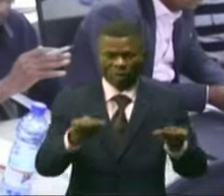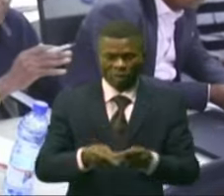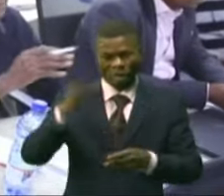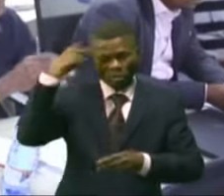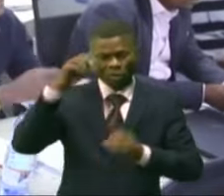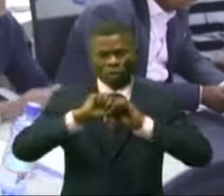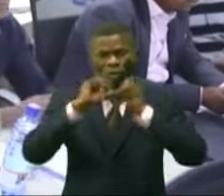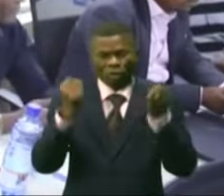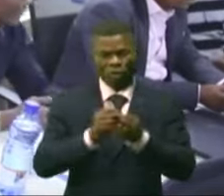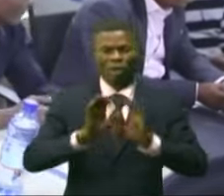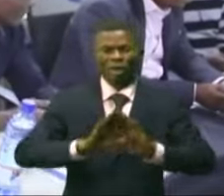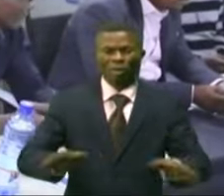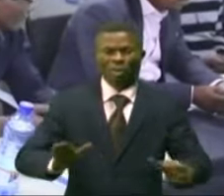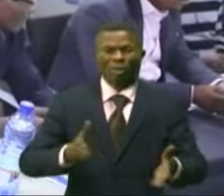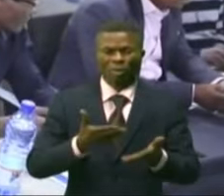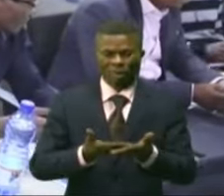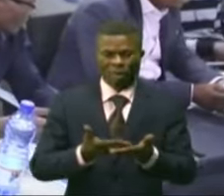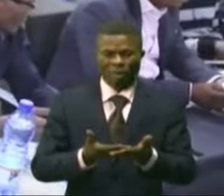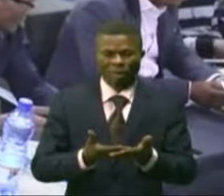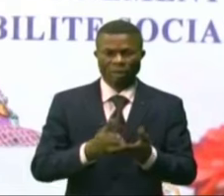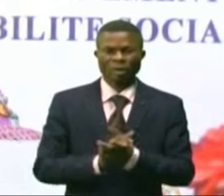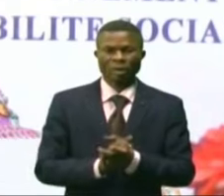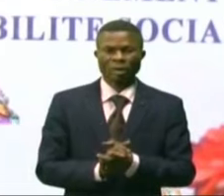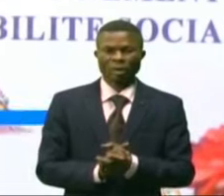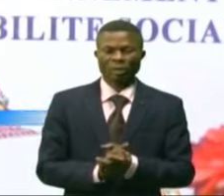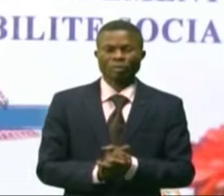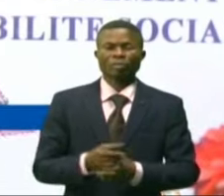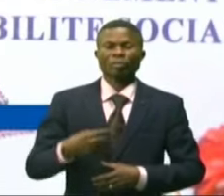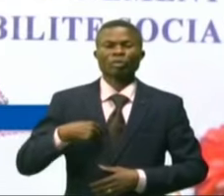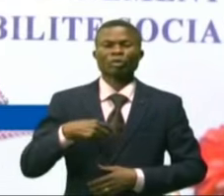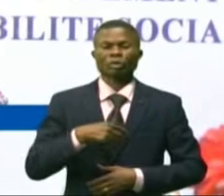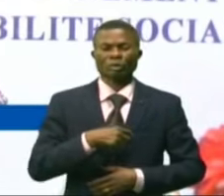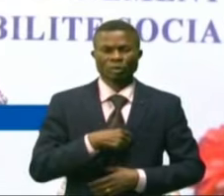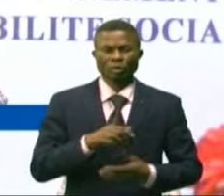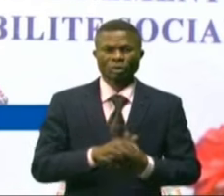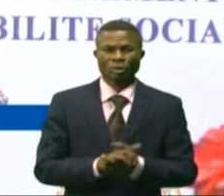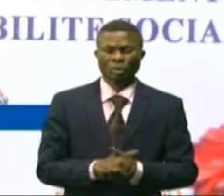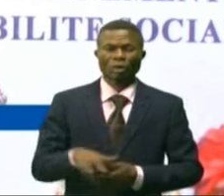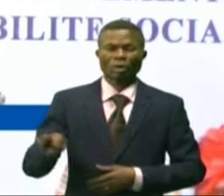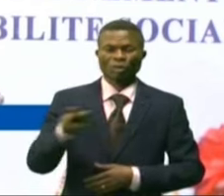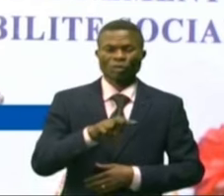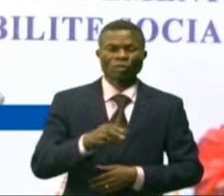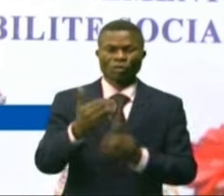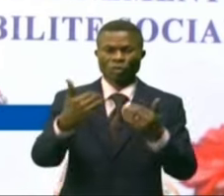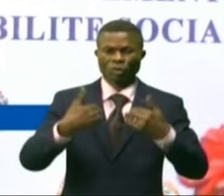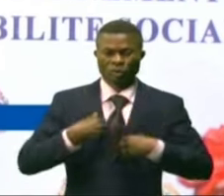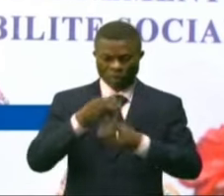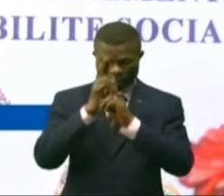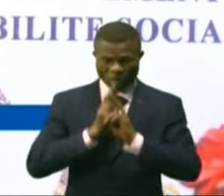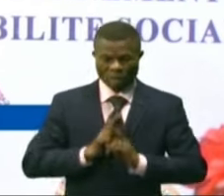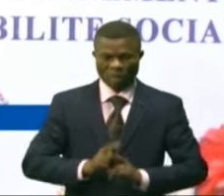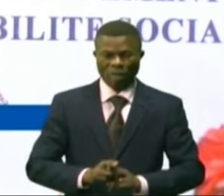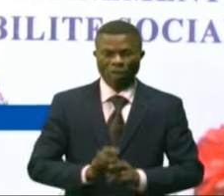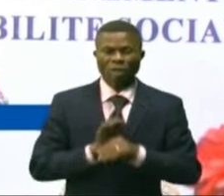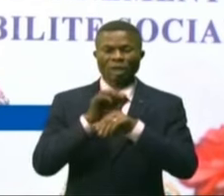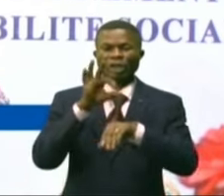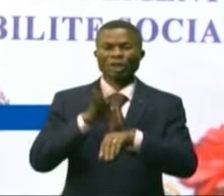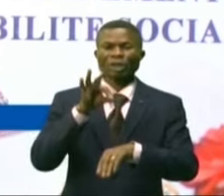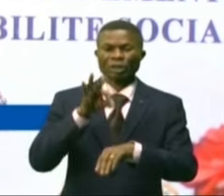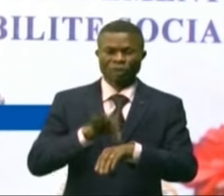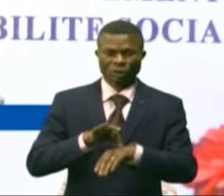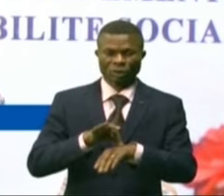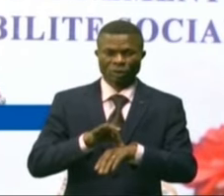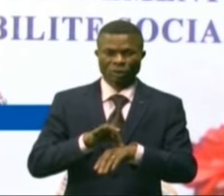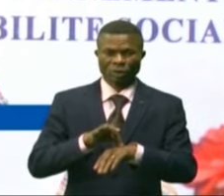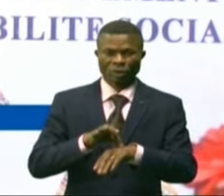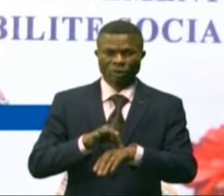sociales adaptées. Cet outil donc que vous avez l'honneur et je peux dire le privilège d